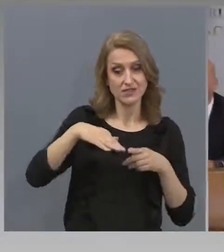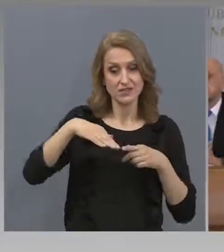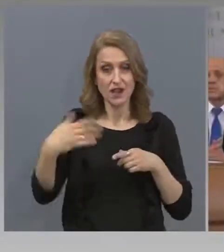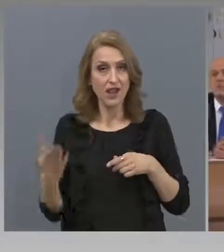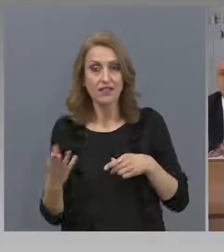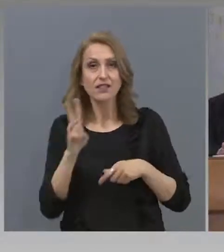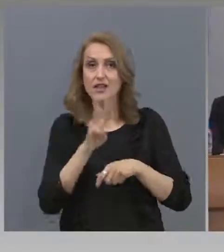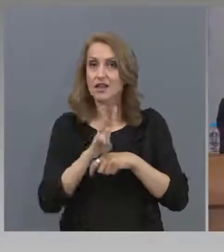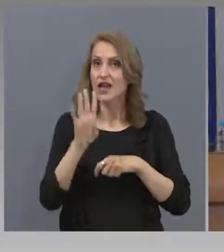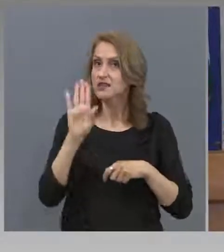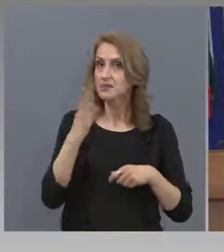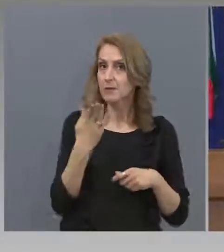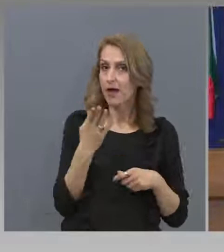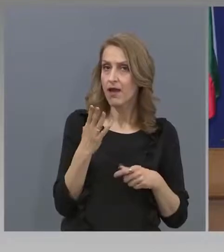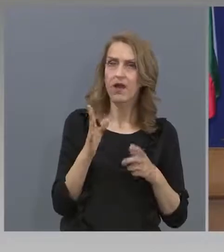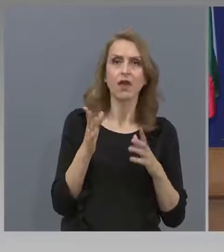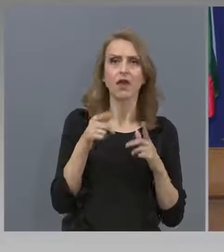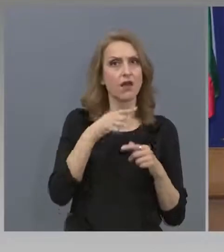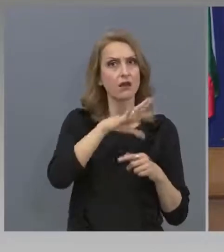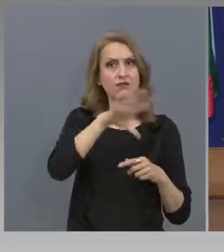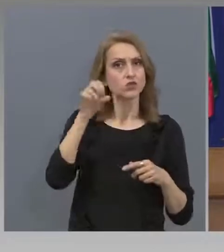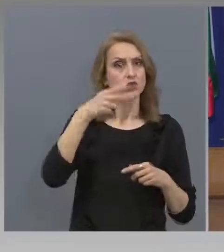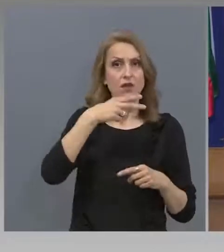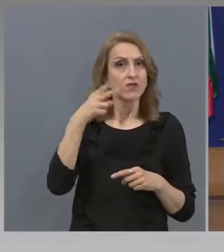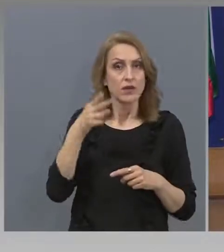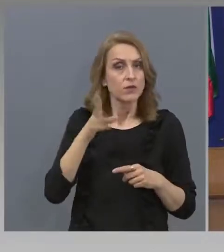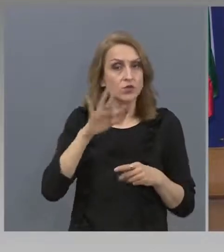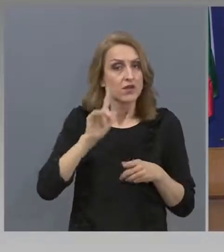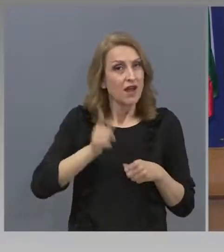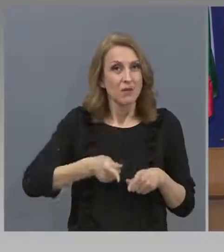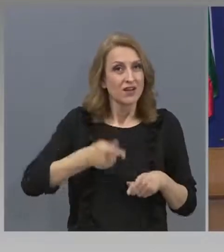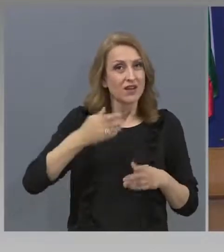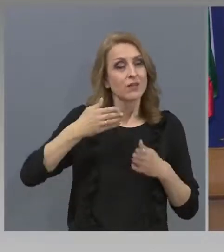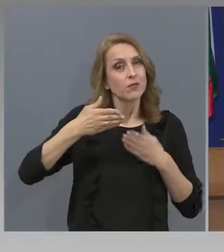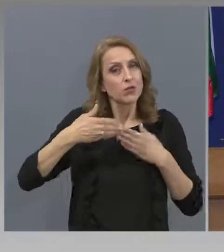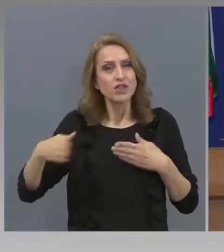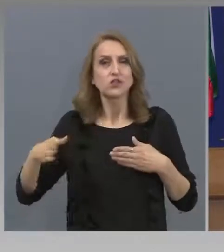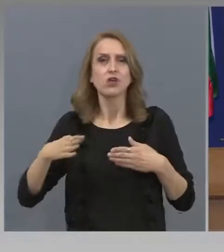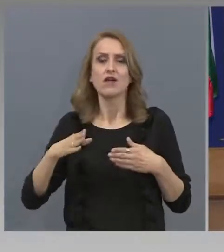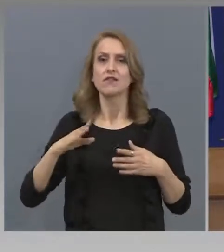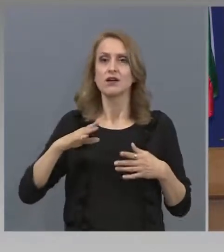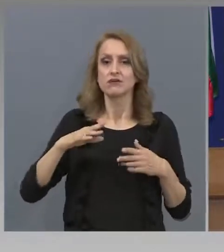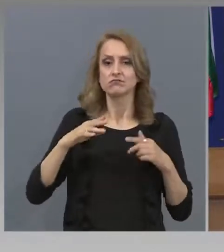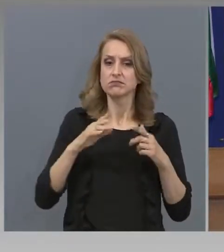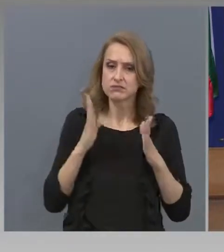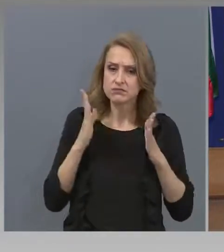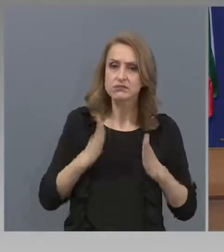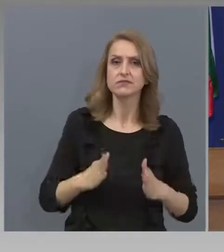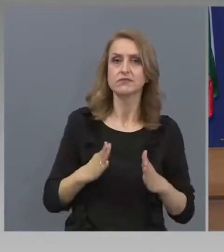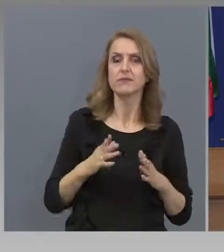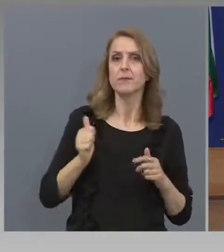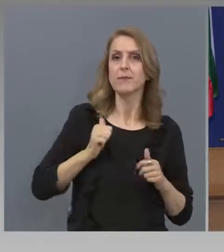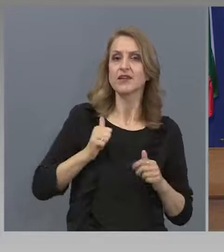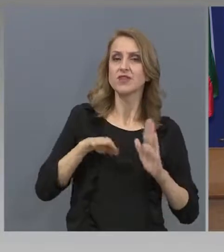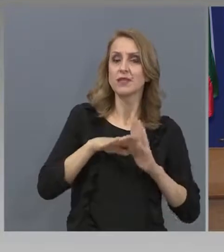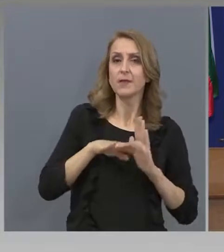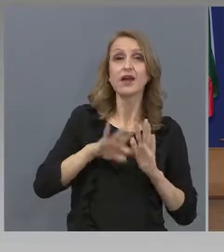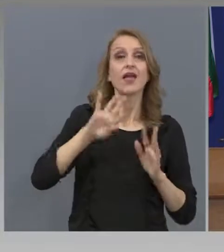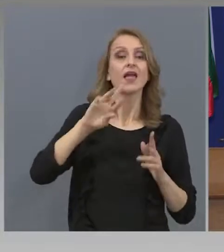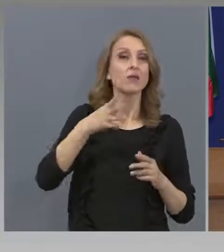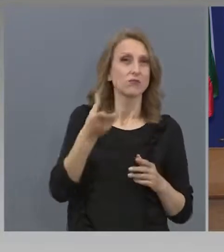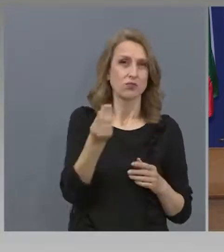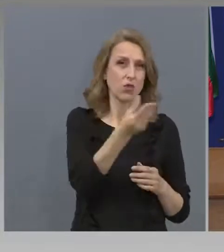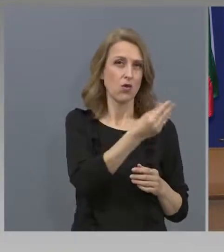мерки, тъй като много фирми в момента използват възможността за да пуснат служителите си на 4 часа в работен ден или в